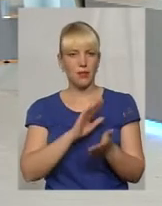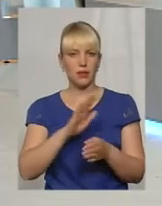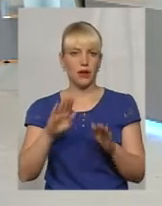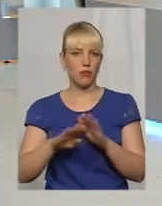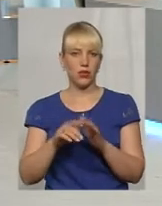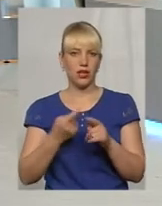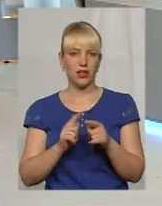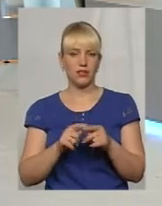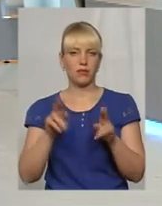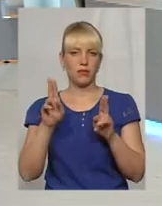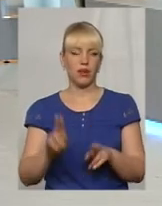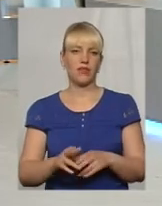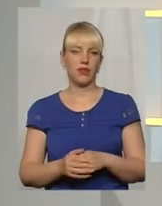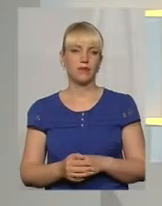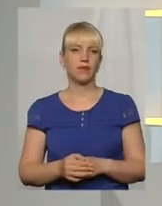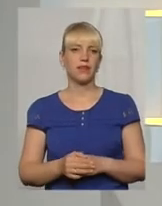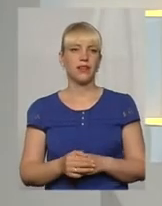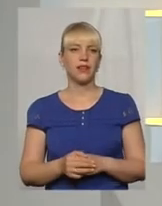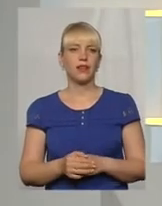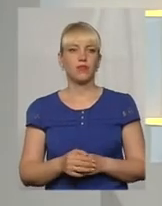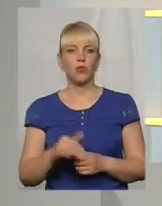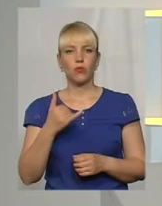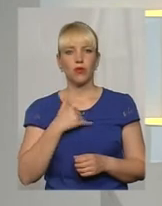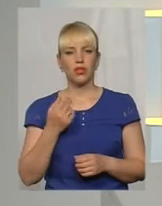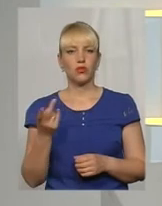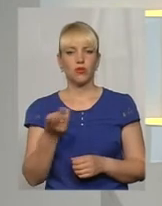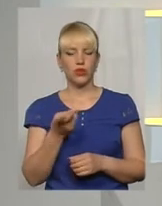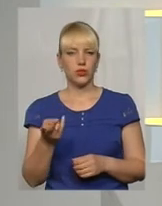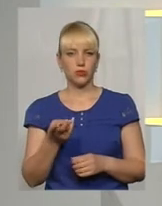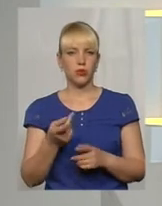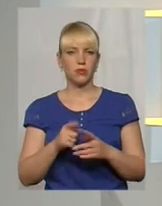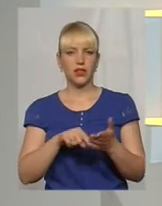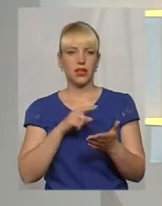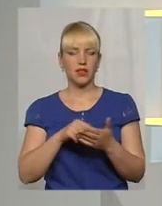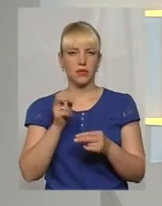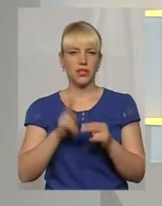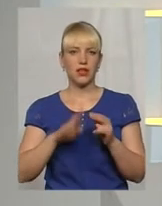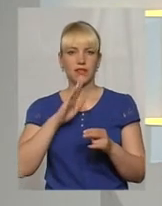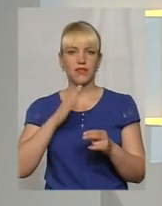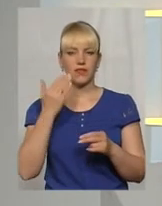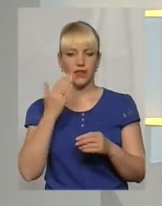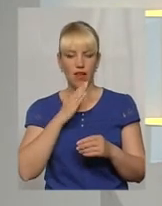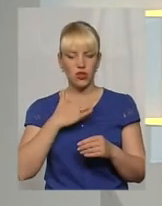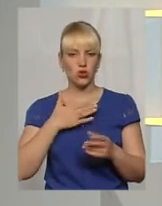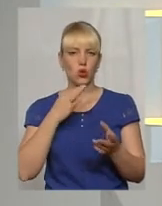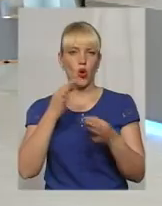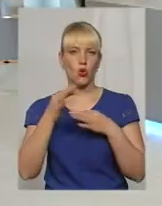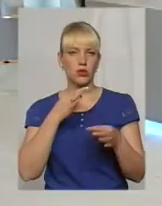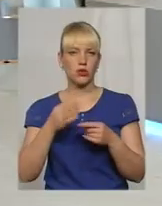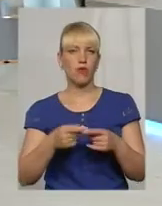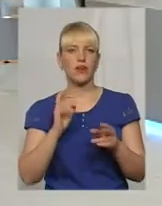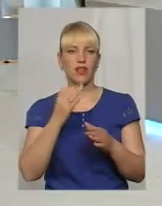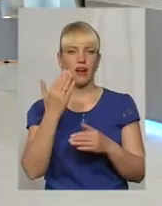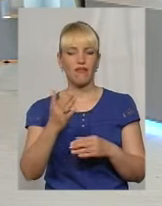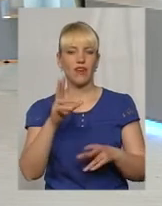Дякую. І ще в мене до вас обох таке питання наприкінець нашої розмови. Як Ви вважаєте, як безвіз вплине на